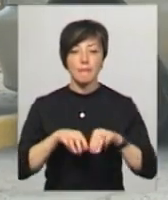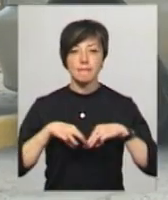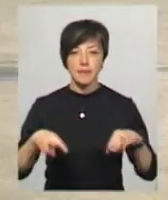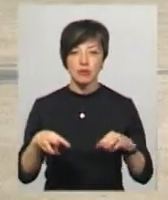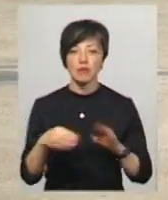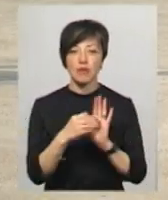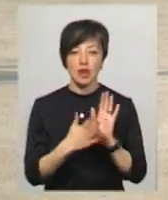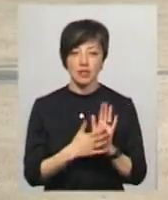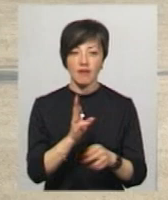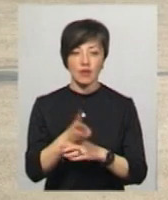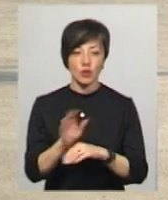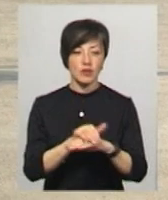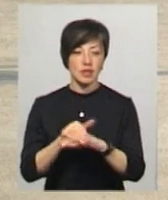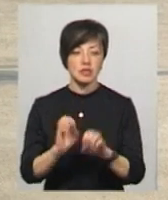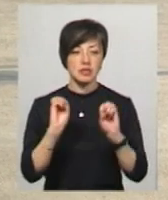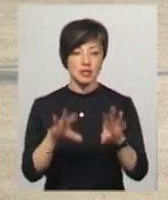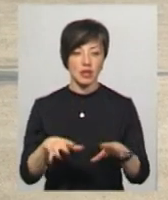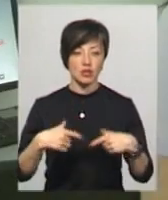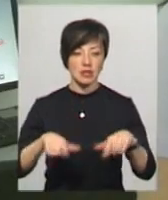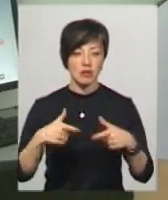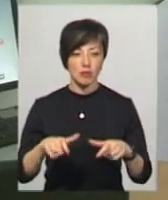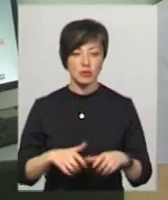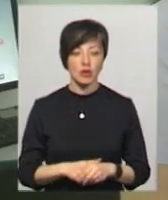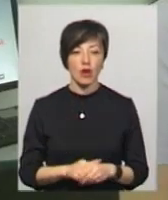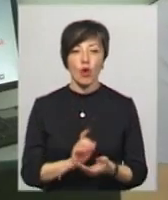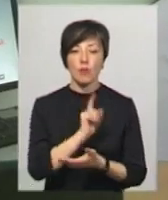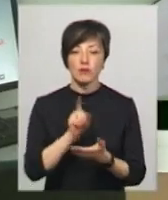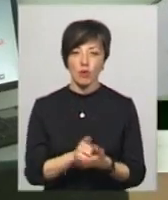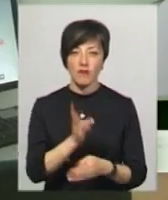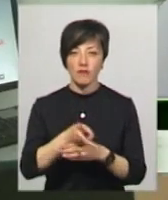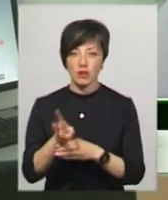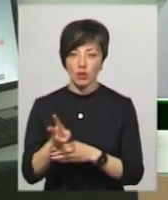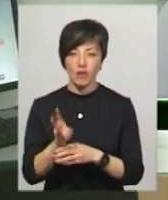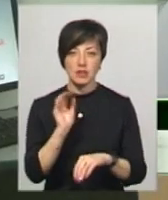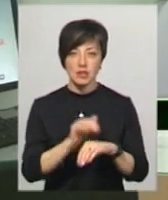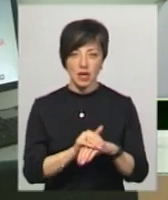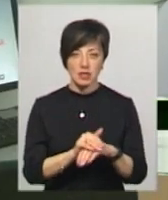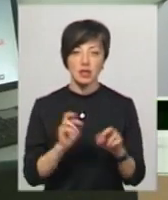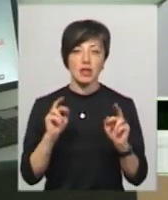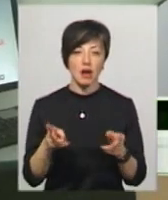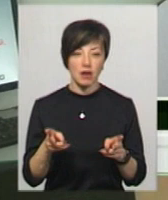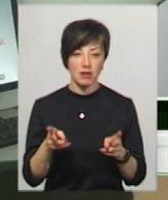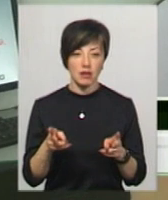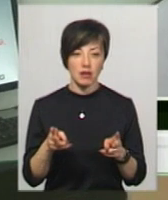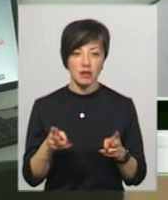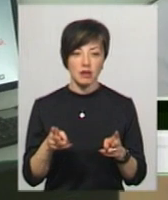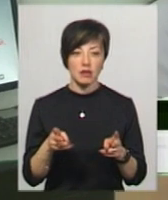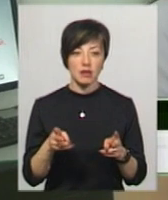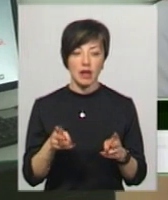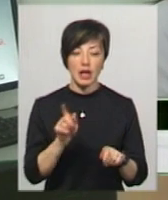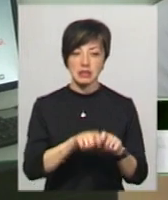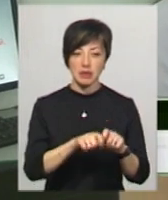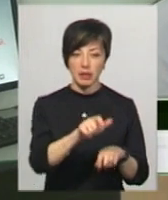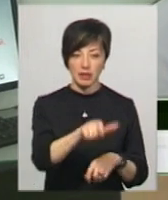вказується про відеофіксацію здачі практичного іспиту. Обов'язково відеофіксація як екзамінатора,